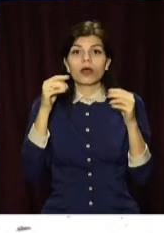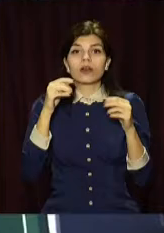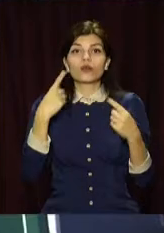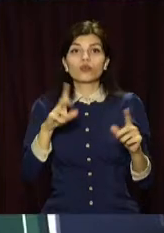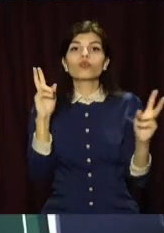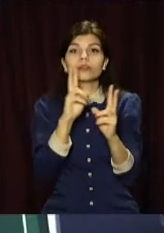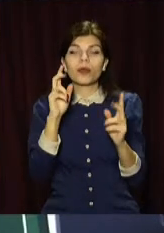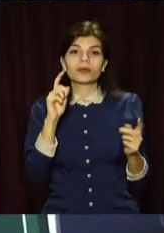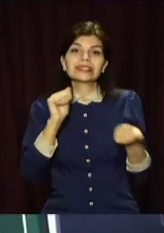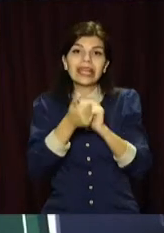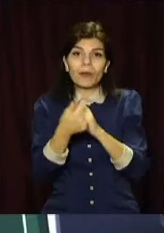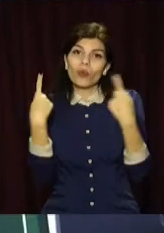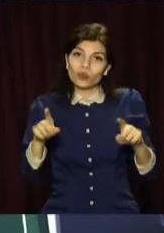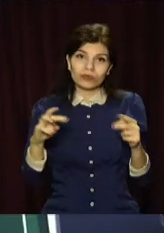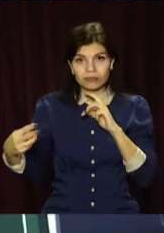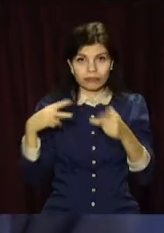транспорт на заміну.